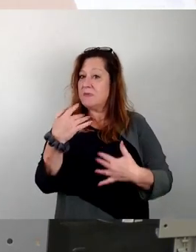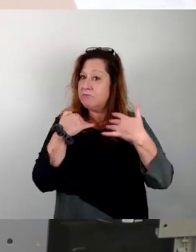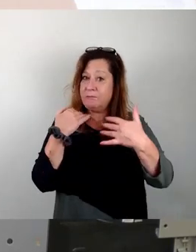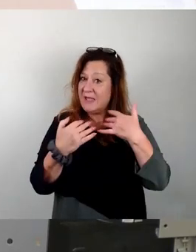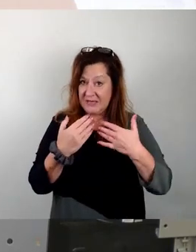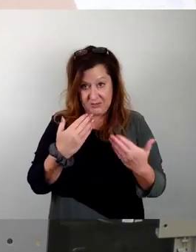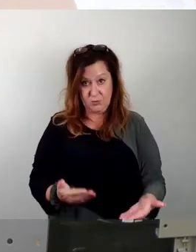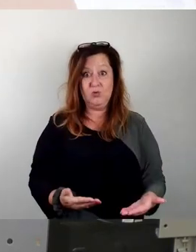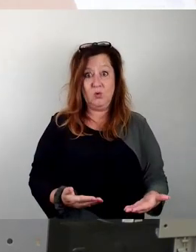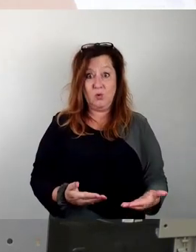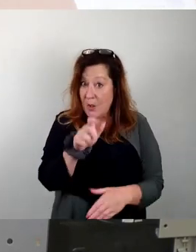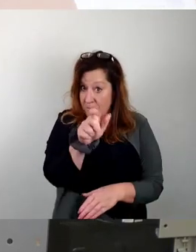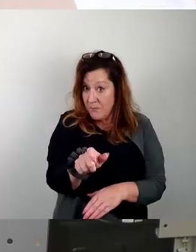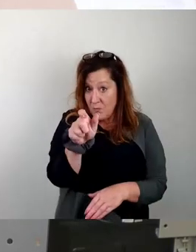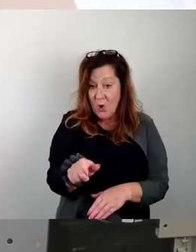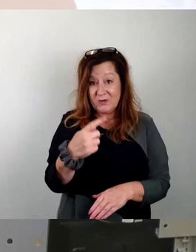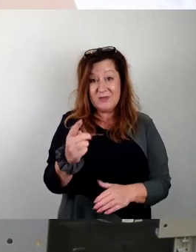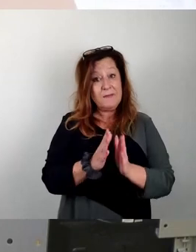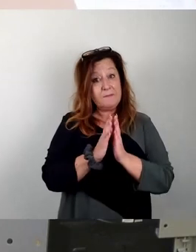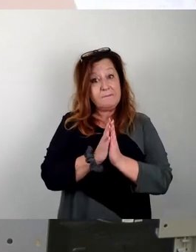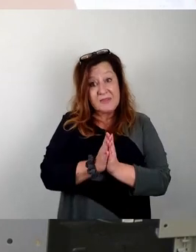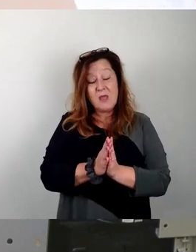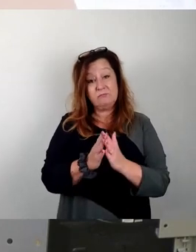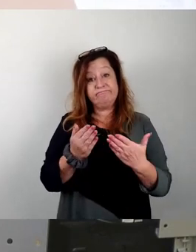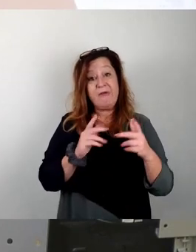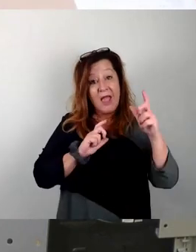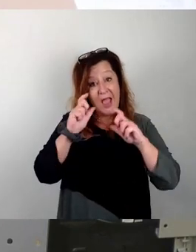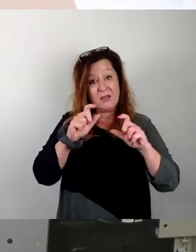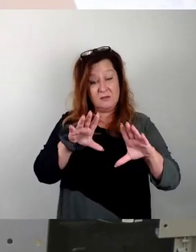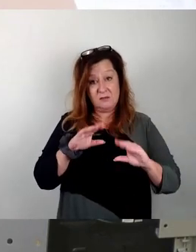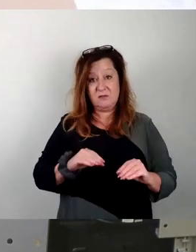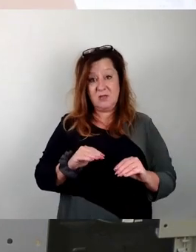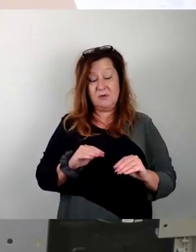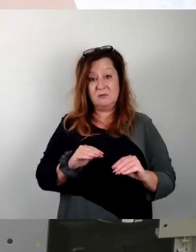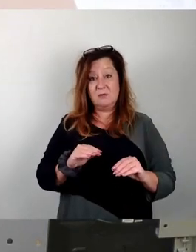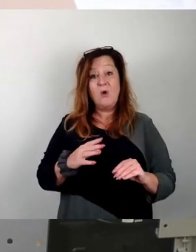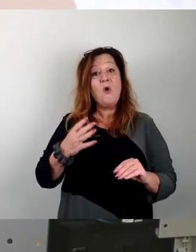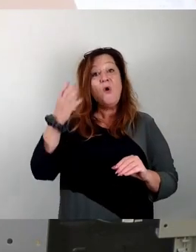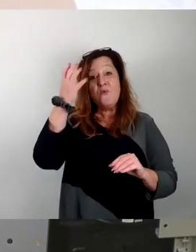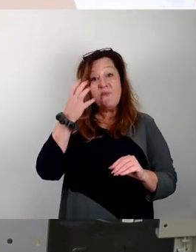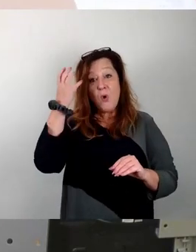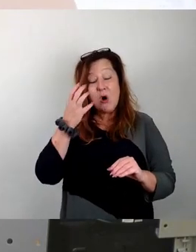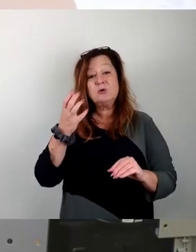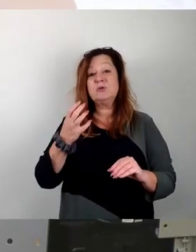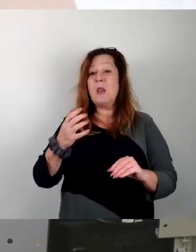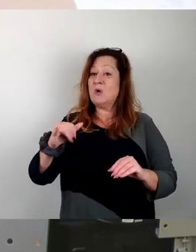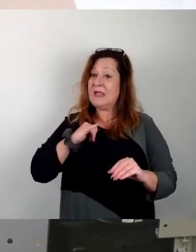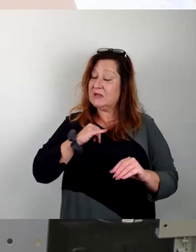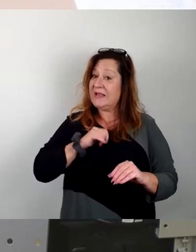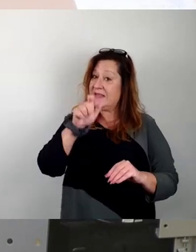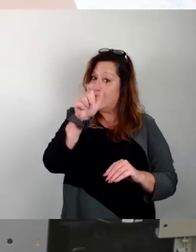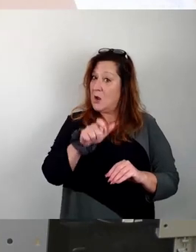Ich bitte Sie, nehmen Sie das alles ernst. Setzen Sie sich mit den Vorstellungen und den Interessenslagen der Bürgerschaft auseinander.